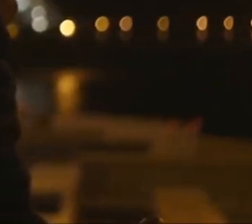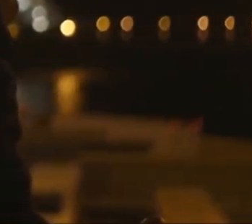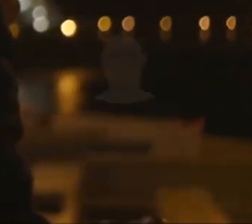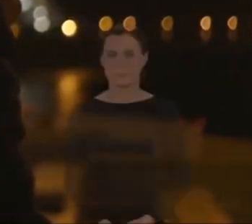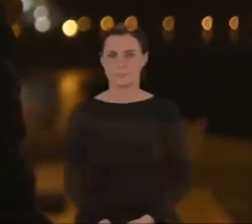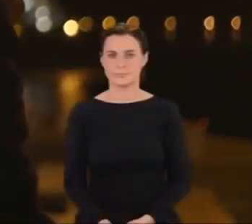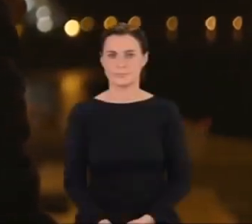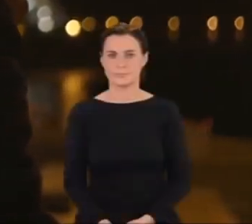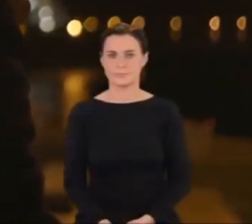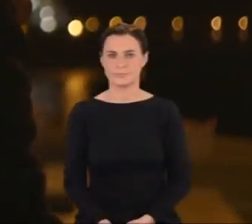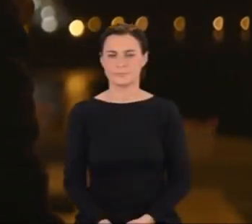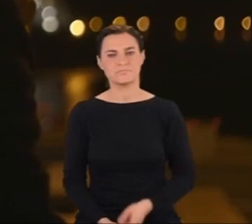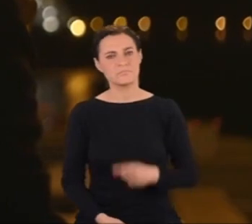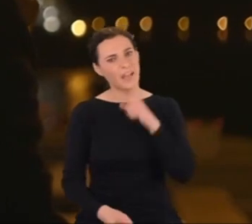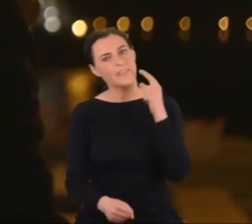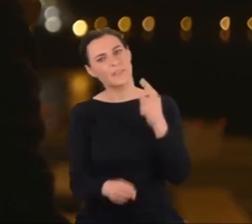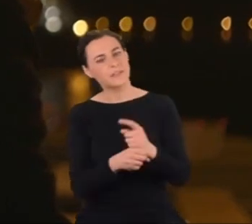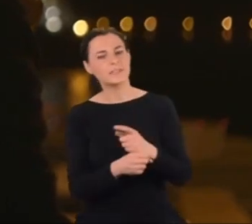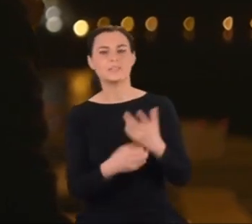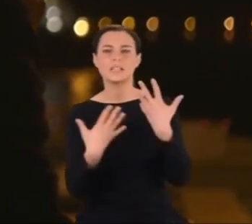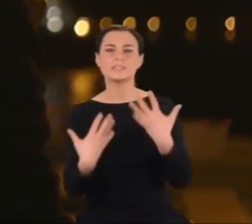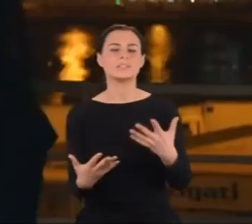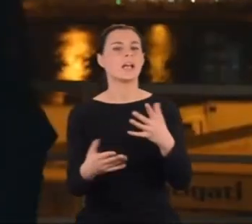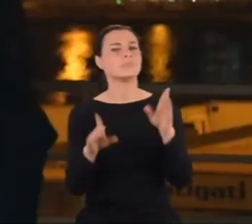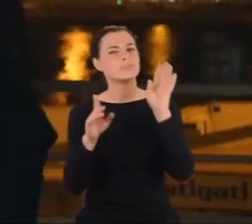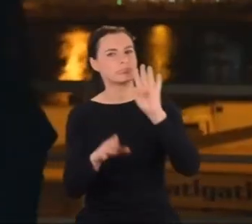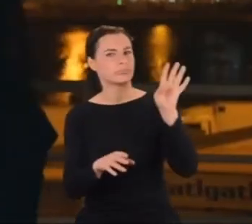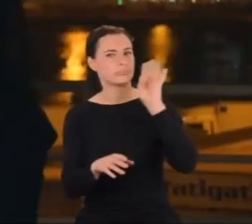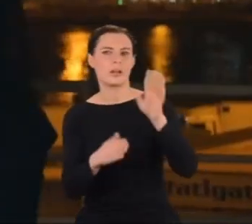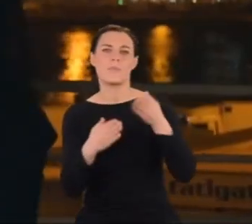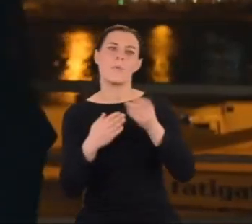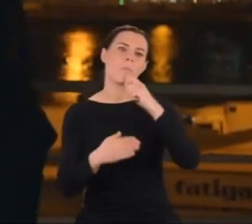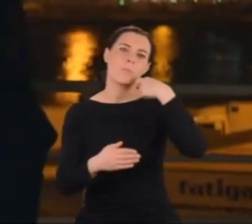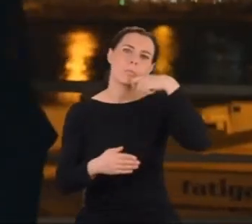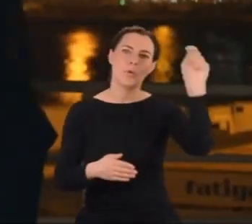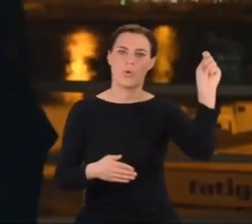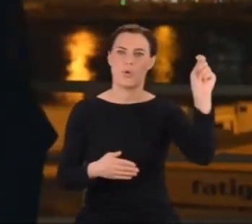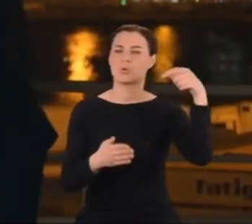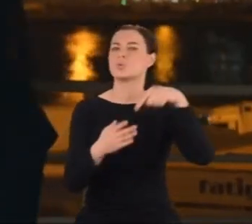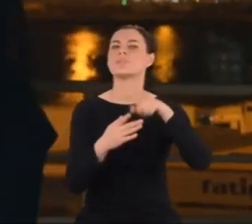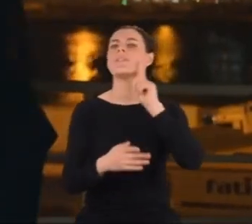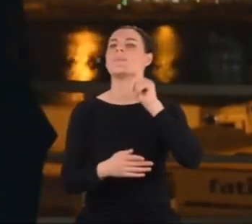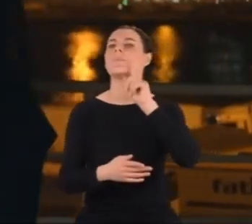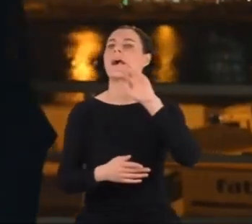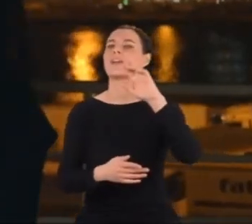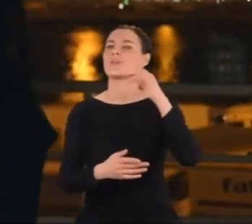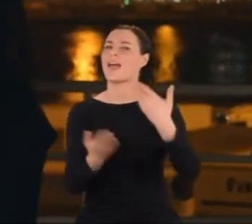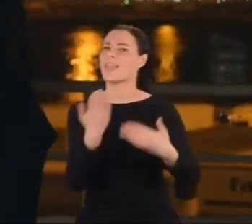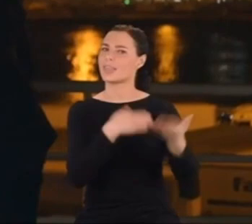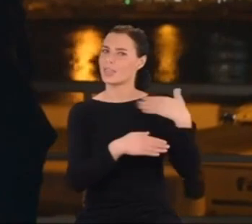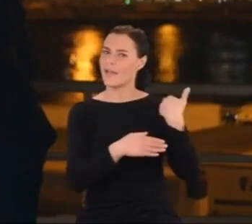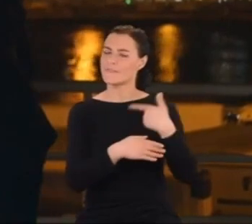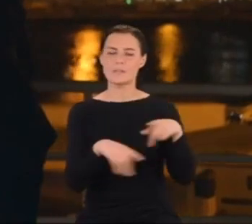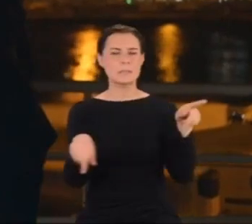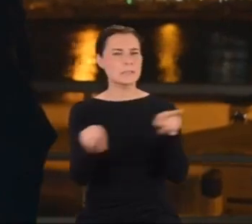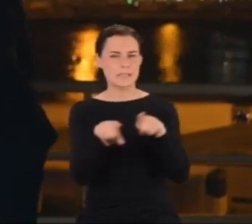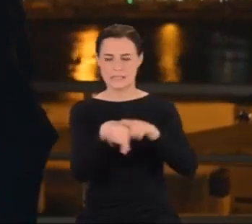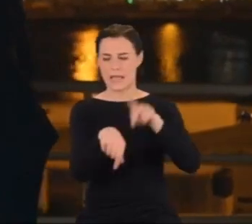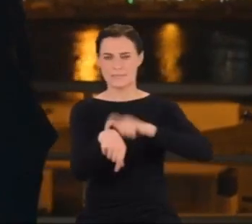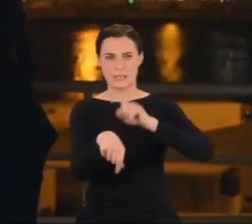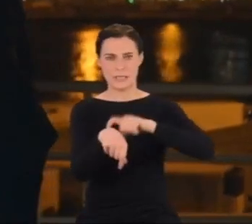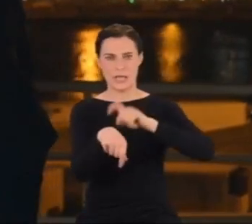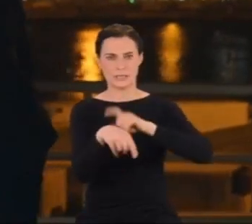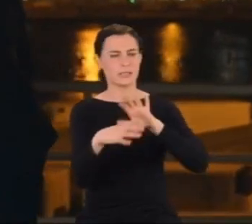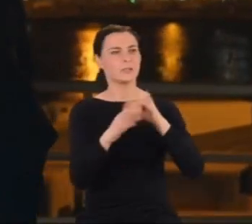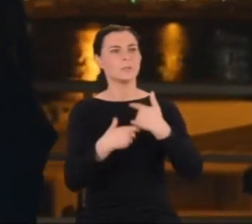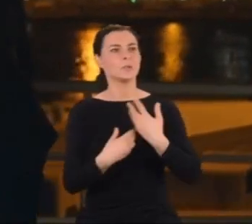Zostanowiliśmy wyruszyć w tę samą podróż, co Majorana. Tego samego dnia, o tej samej porze. Wejść